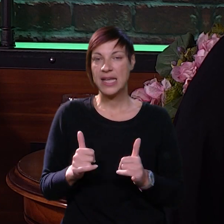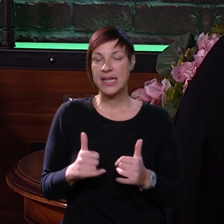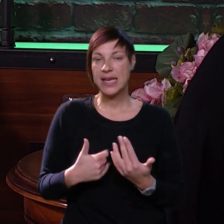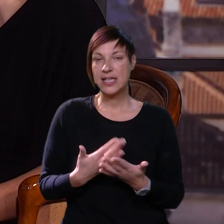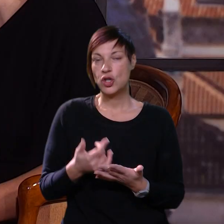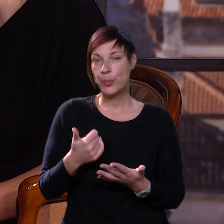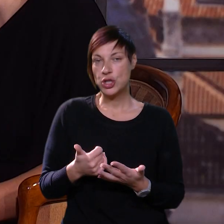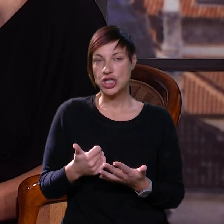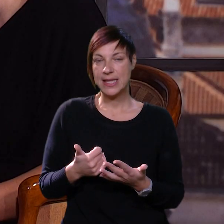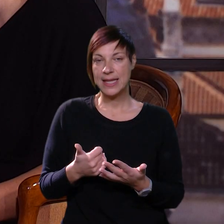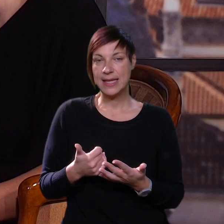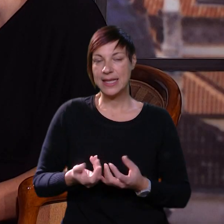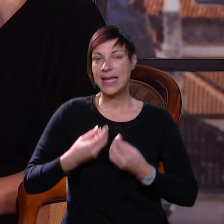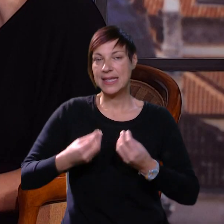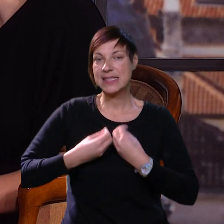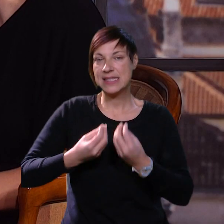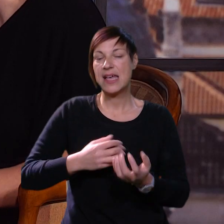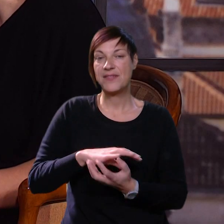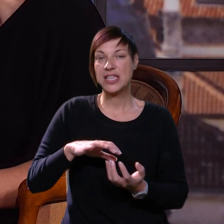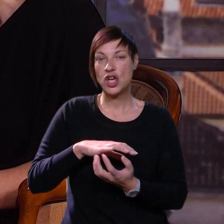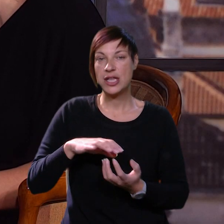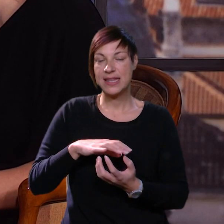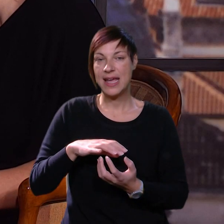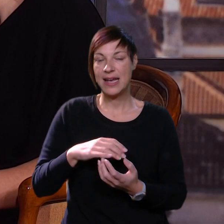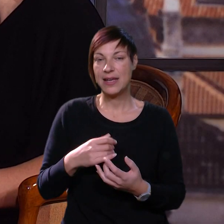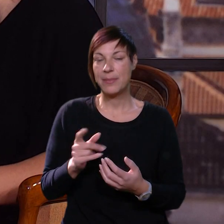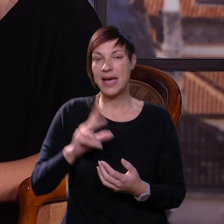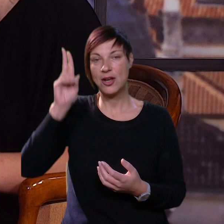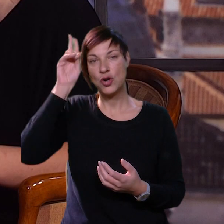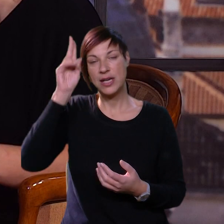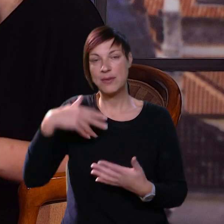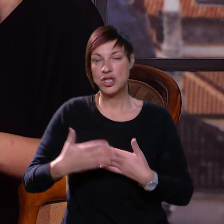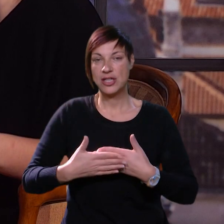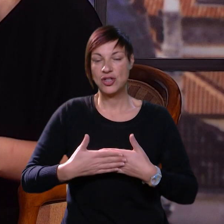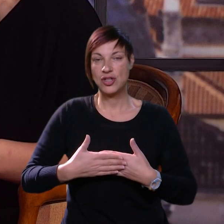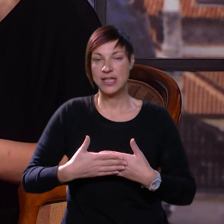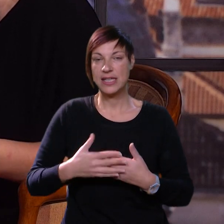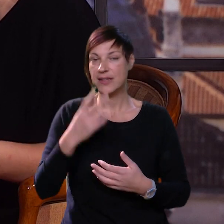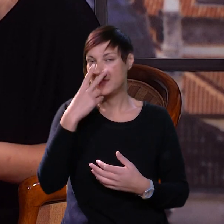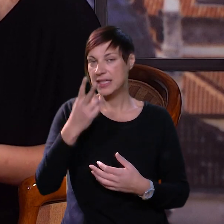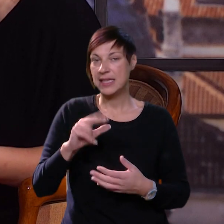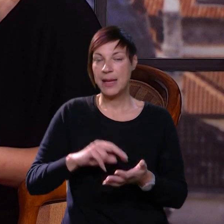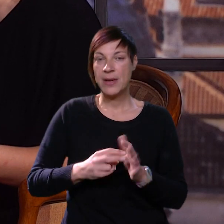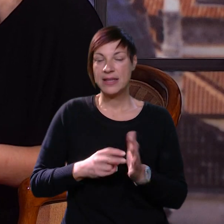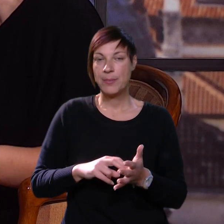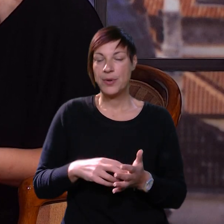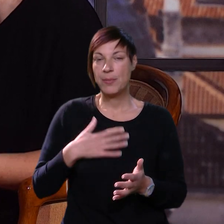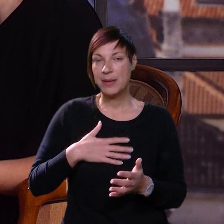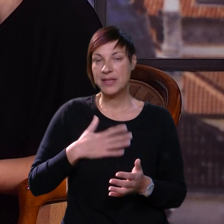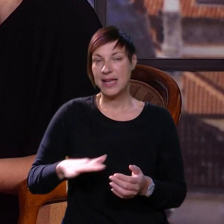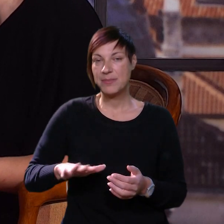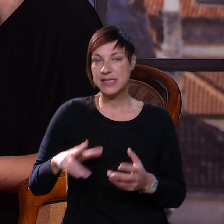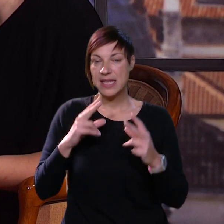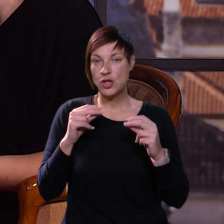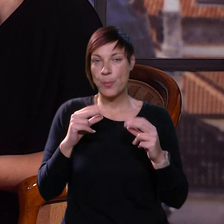Je li to možda jedan savjet roditeljima ako ne možete možda do njih doća, vidite da imate nekih problema, silno